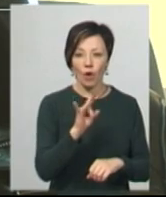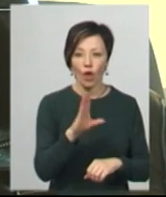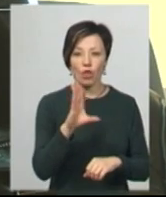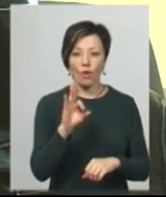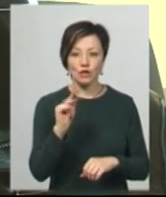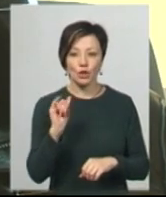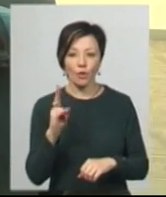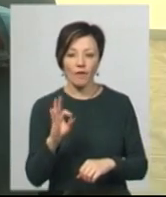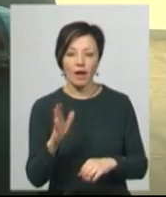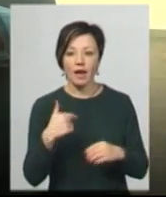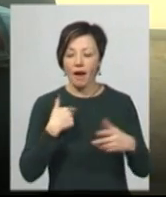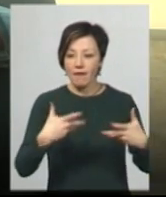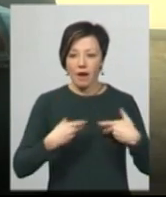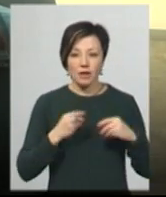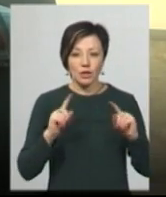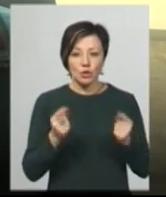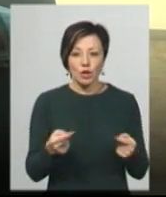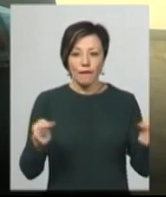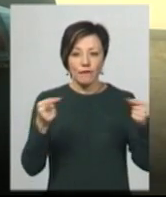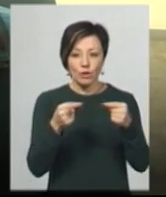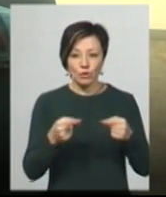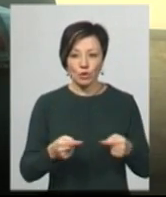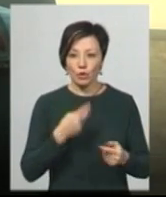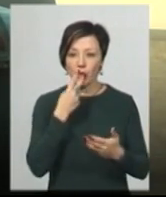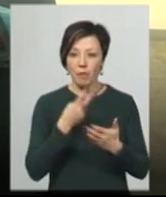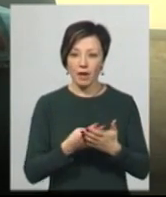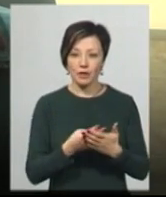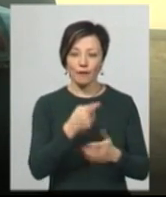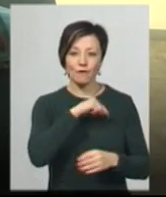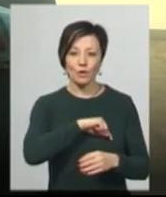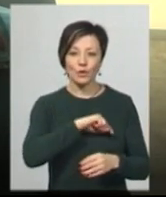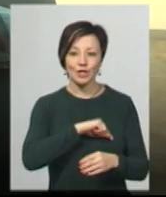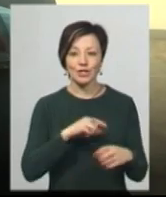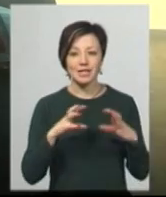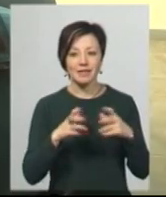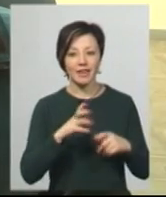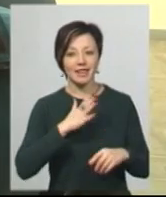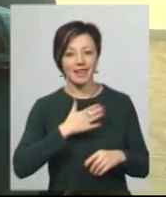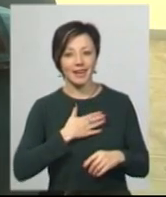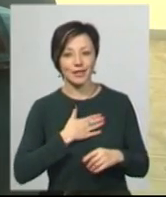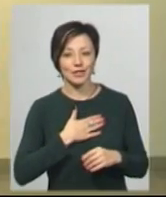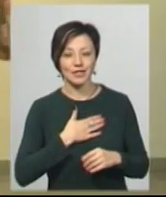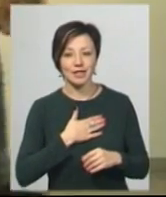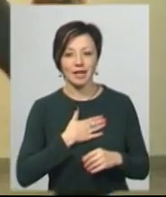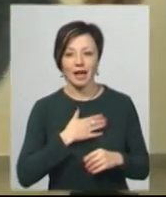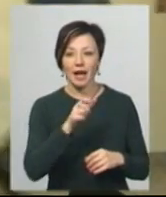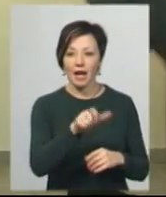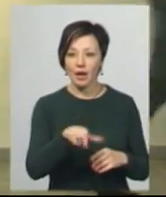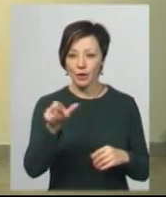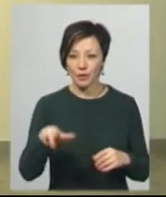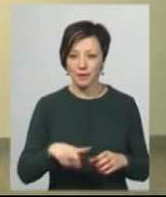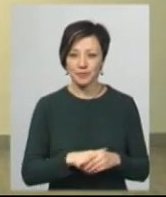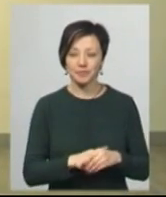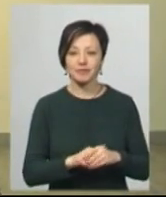Я вражений надзвичайно. Дуже влучно побачили внутрішній світ наших героїв. Наталія